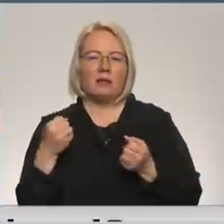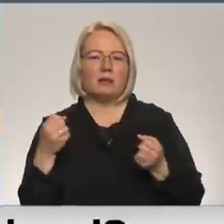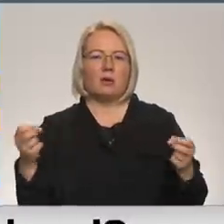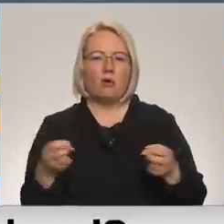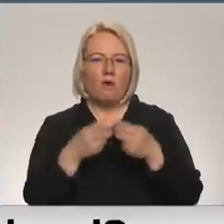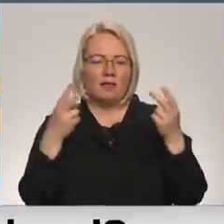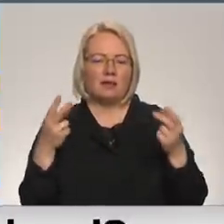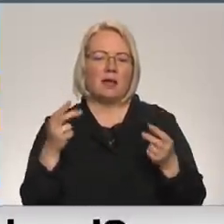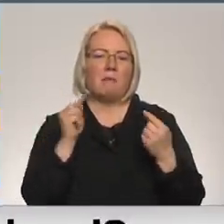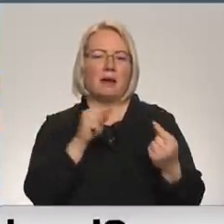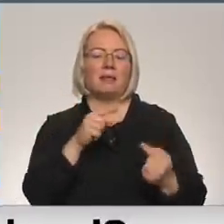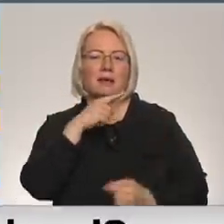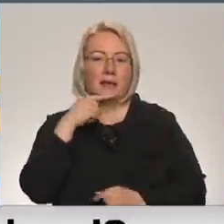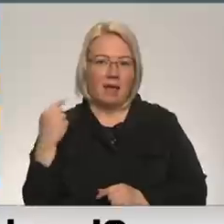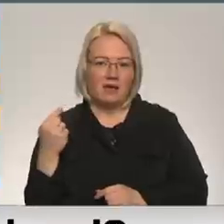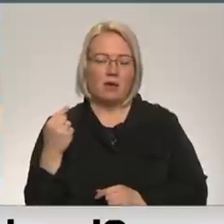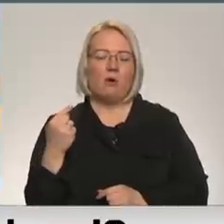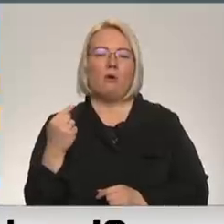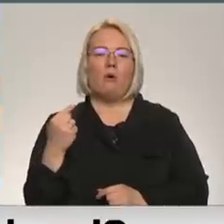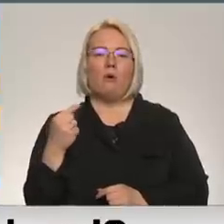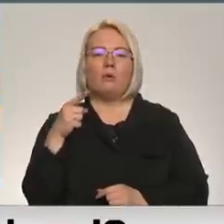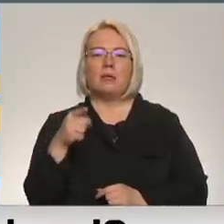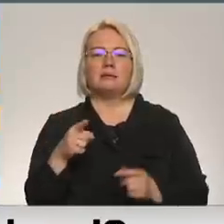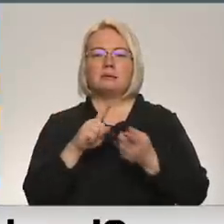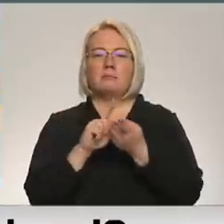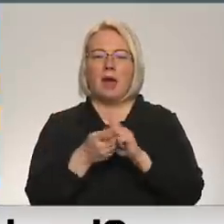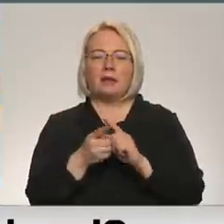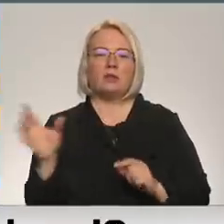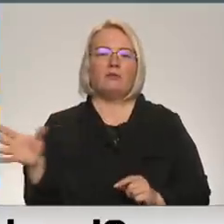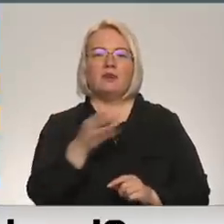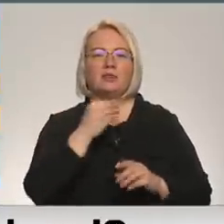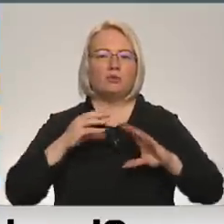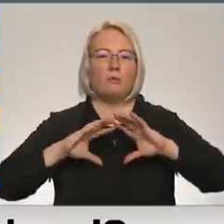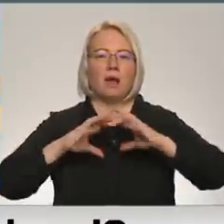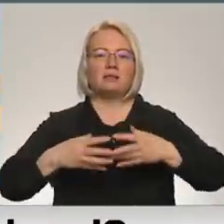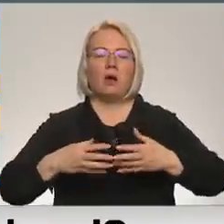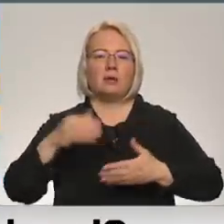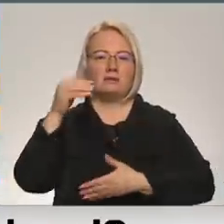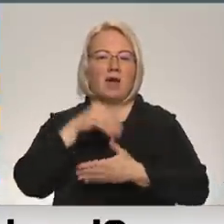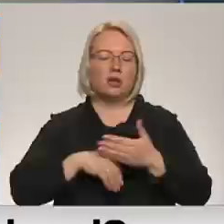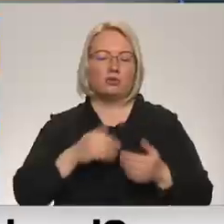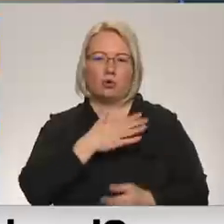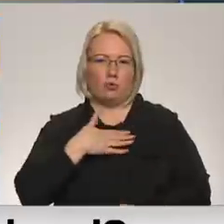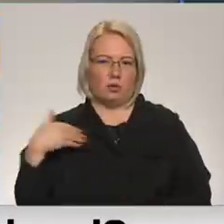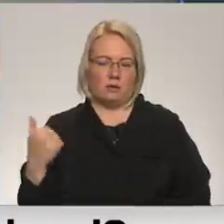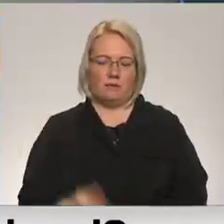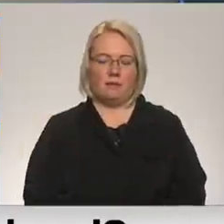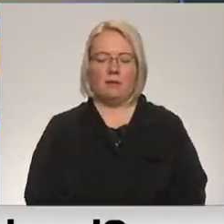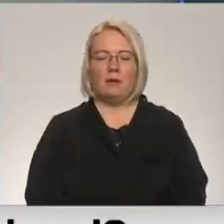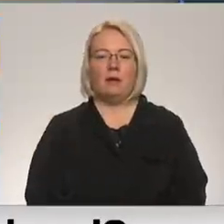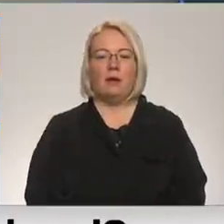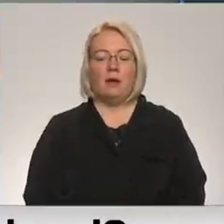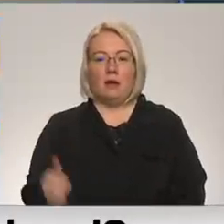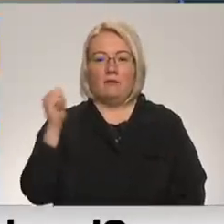konfliktā pret Krieviju. Tas jau mainītu visu pasaules vēsturi kardinālu. Vakar